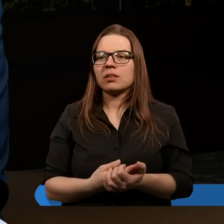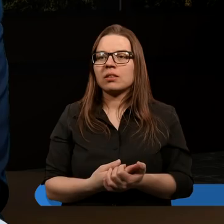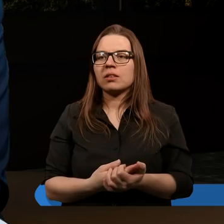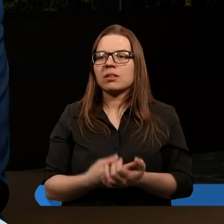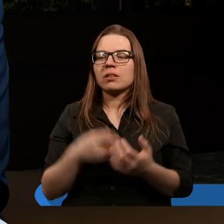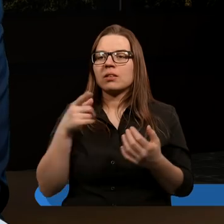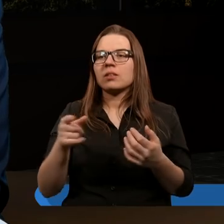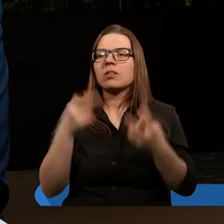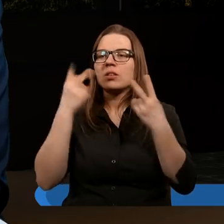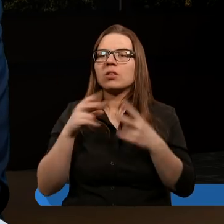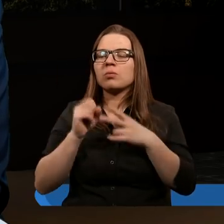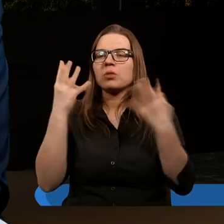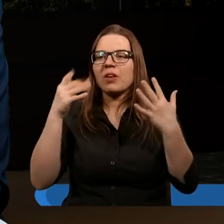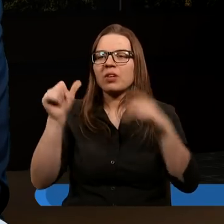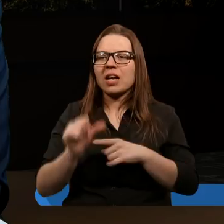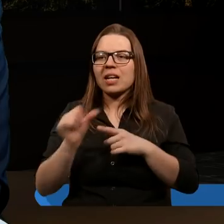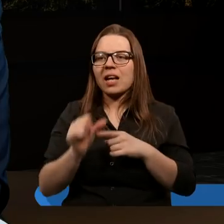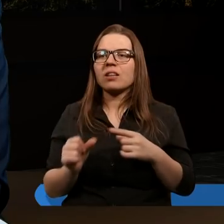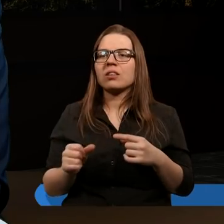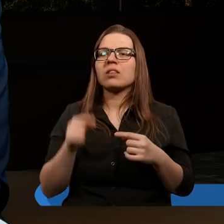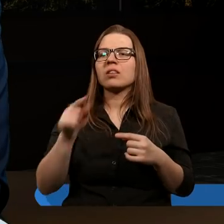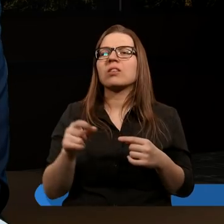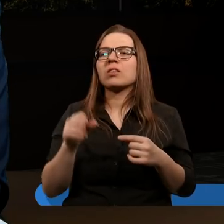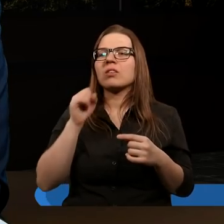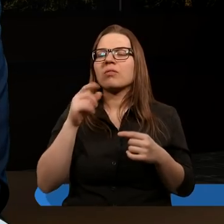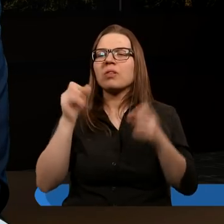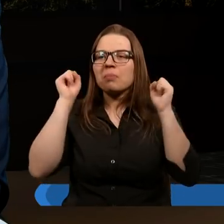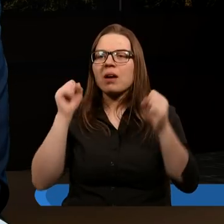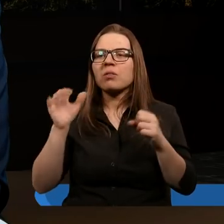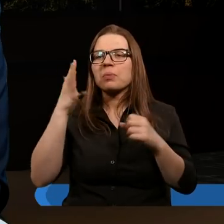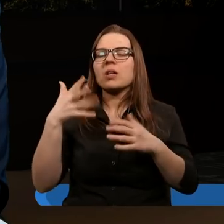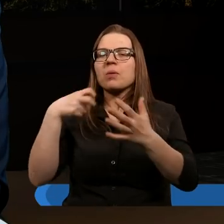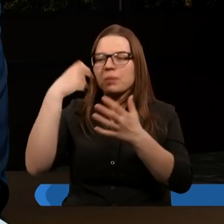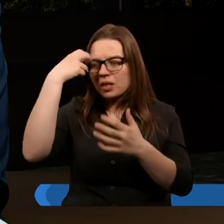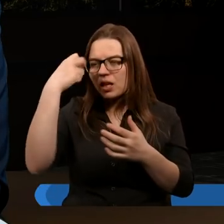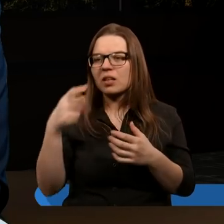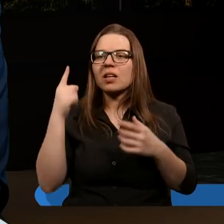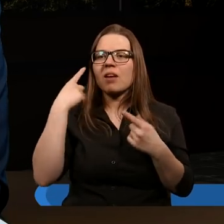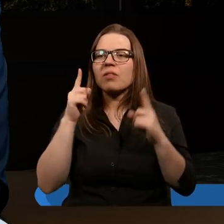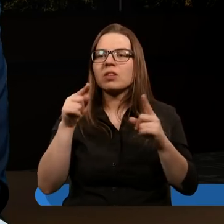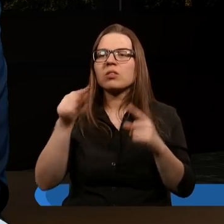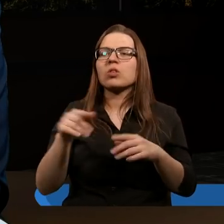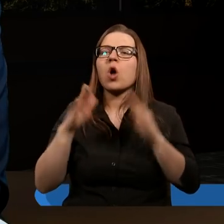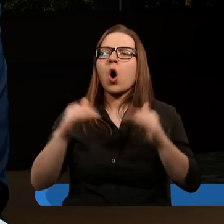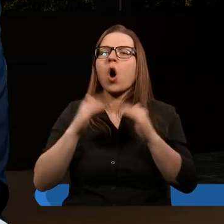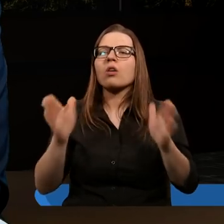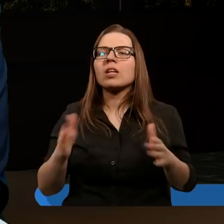Czytam od wiersza dziewiątego po jedenasty. Po otwarciu przez baranka piątej pieczęci zauważyłem poniżej ołtarza dusze zabitych za